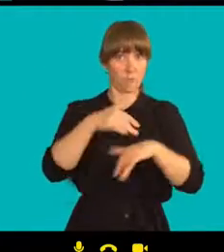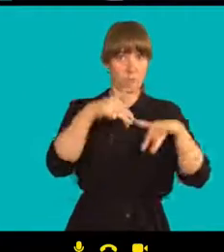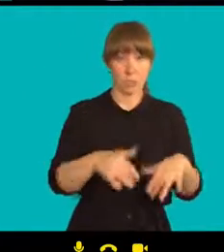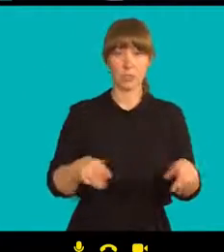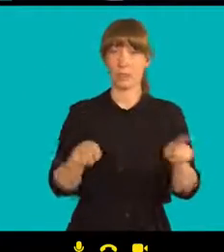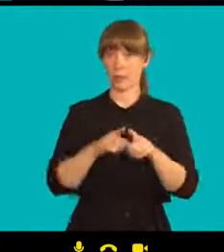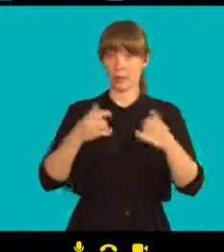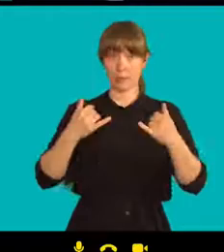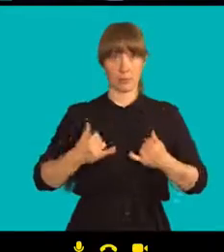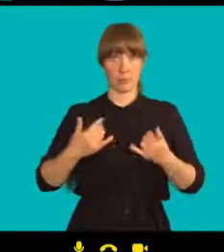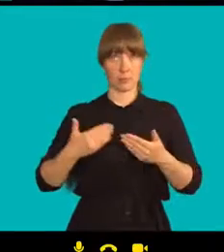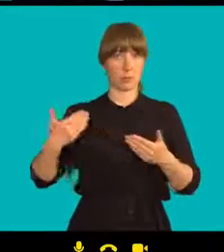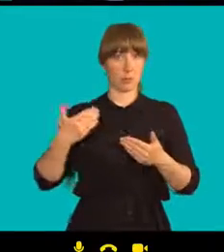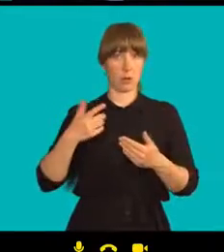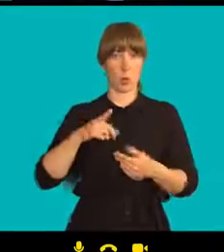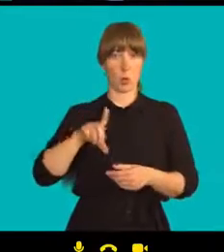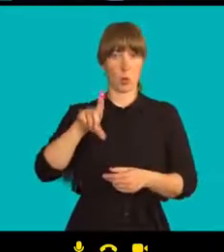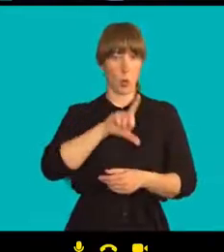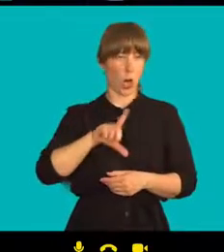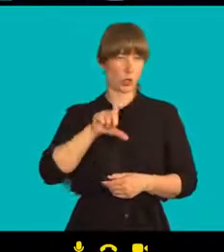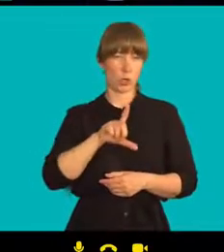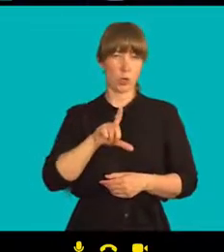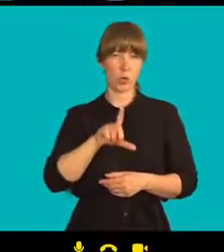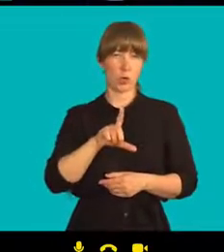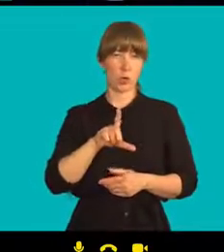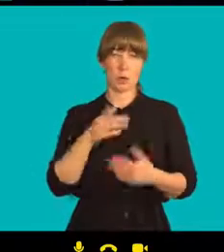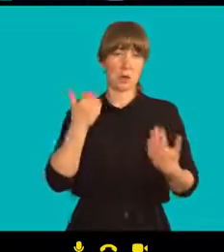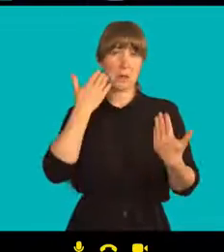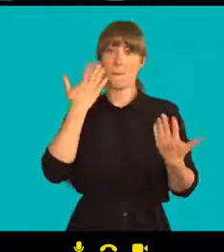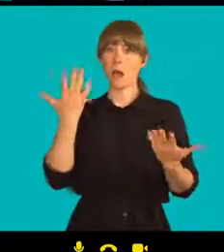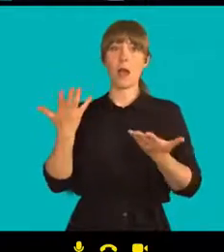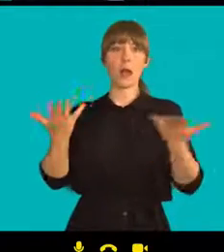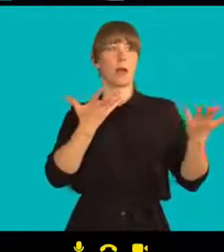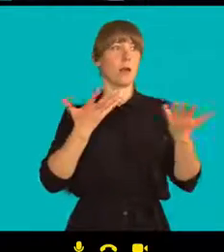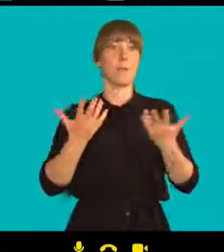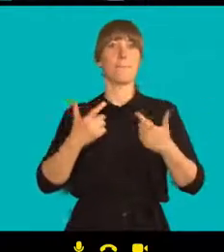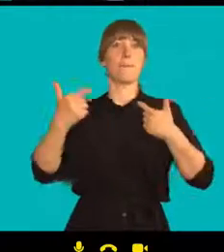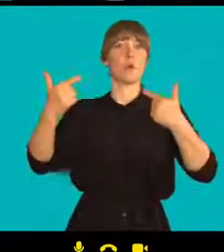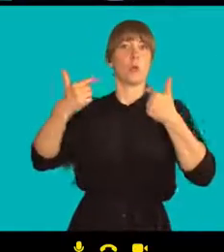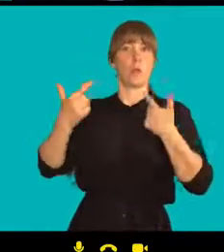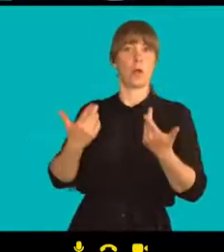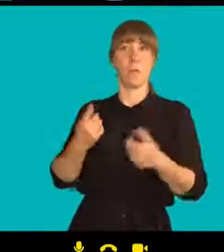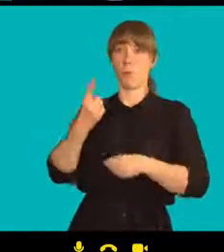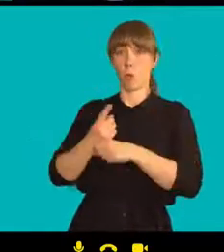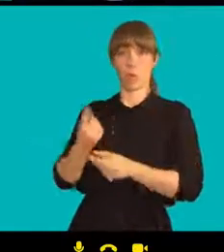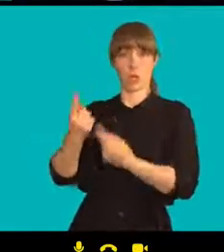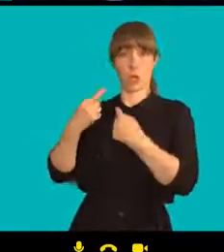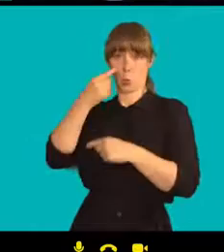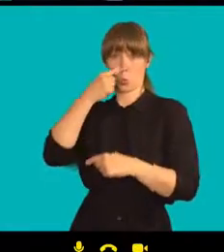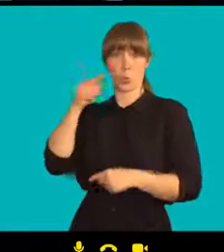Lukašenko dneska nemá moc jinde oporu než v Kremlu.